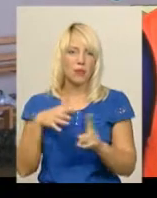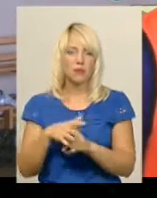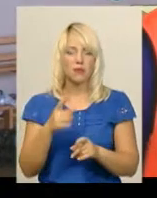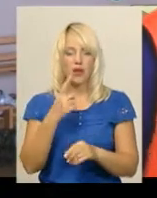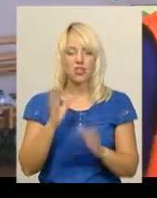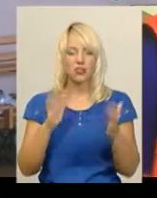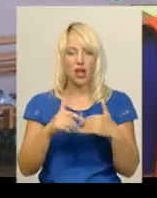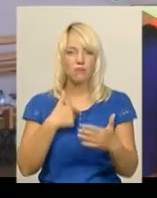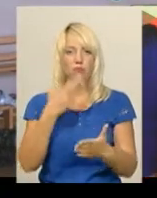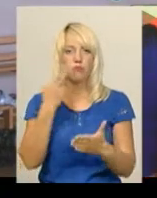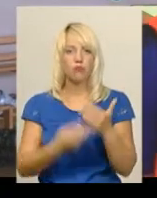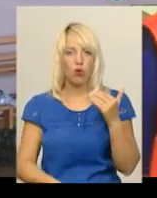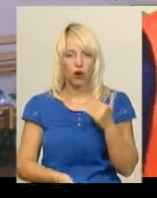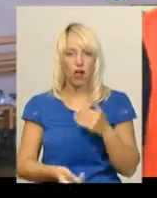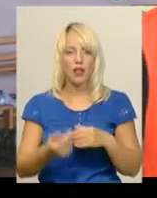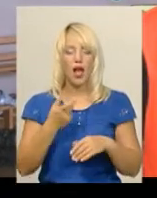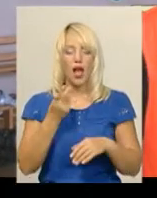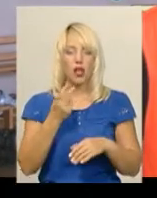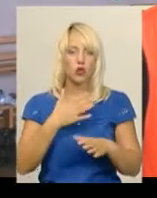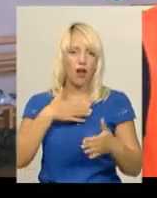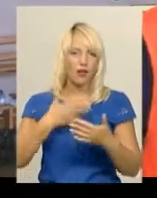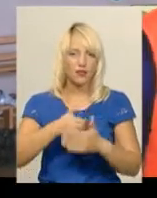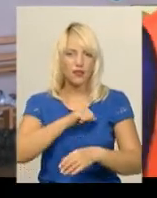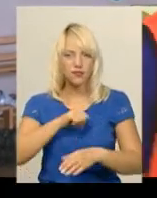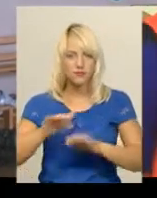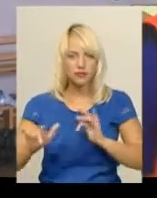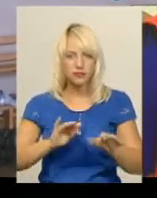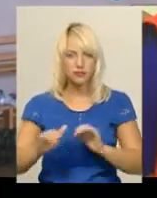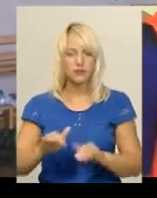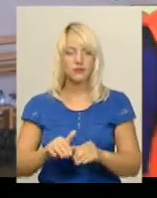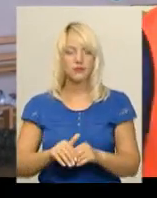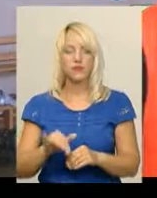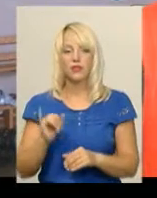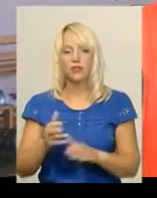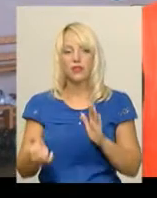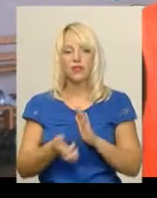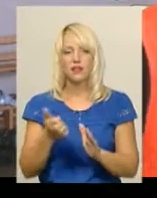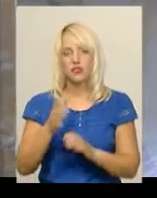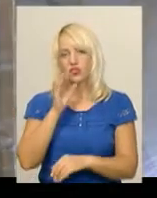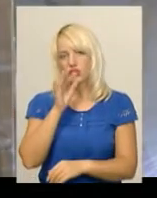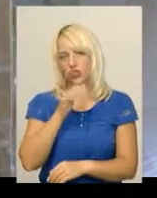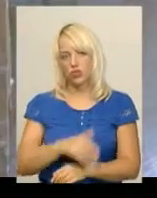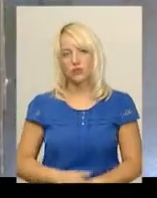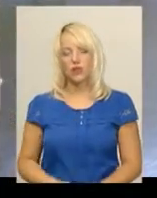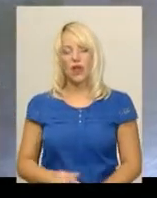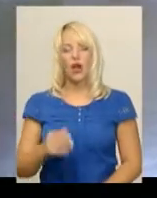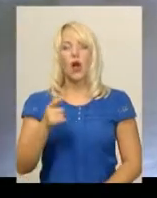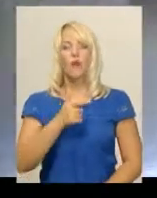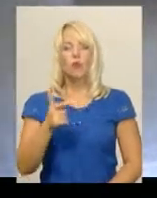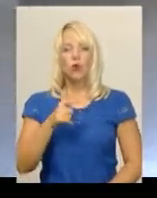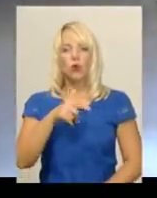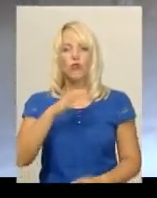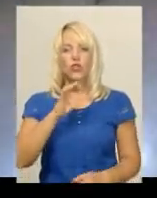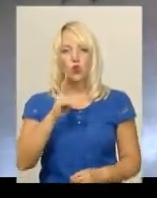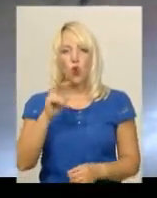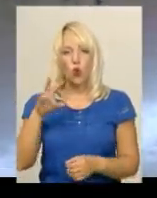програли. Другий тайм вже почали більш активніше грати, але не вистачило часу». У підготовці «Сокола», розповів